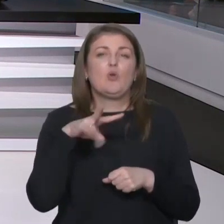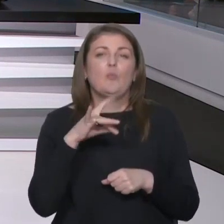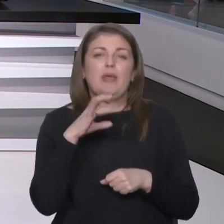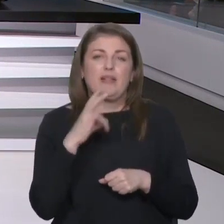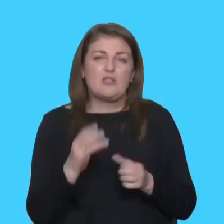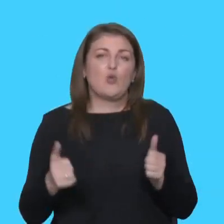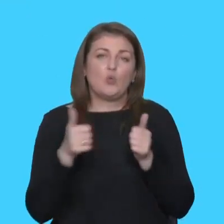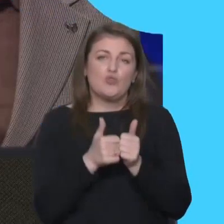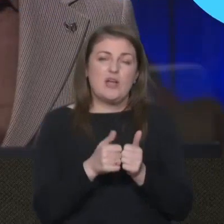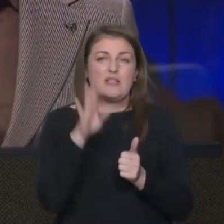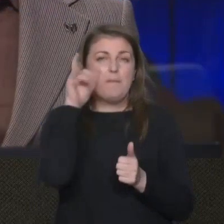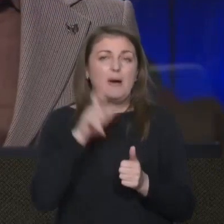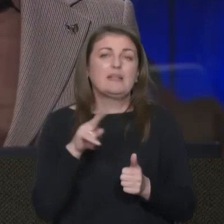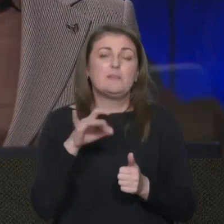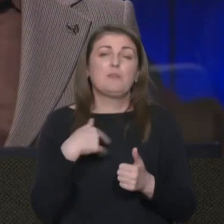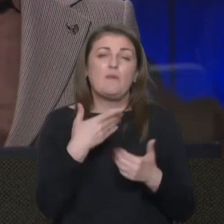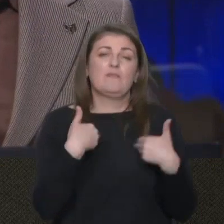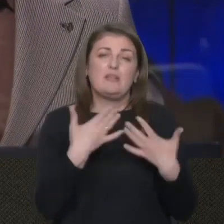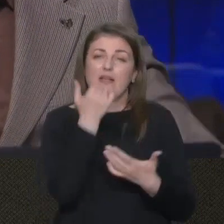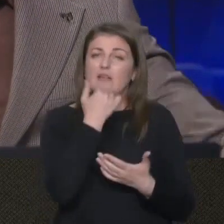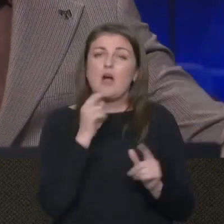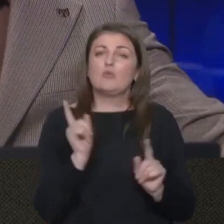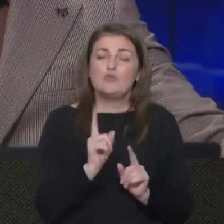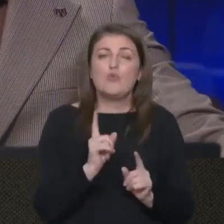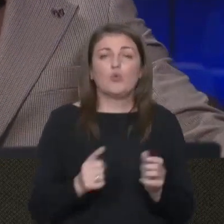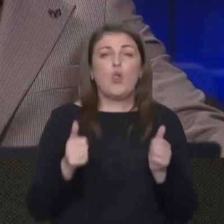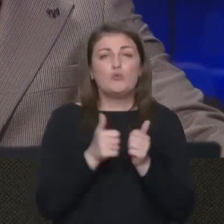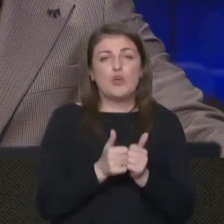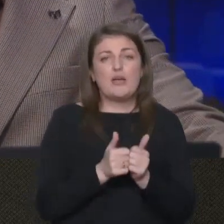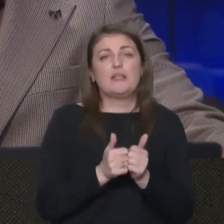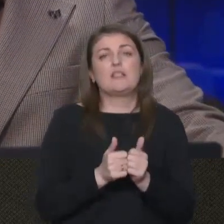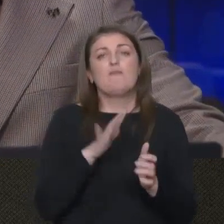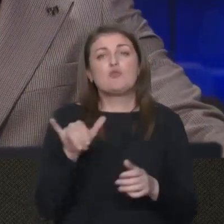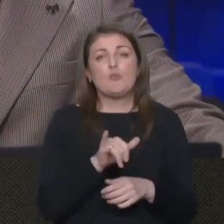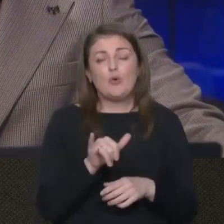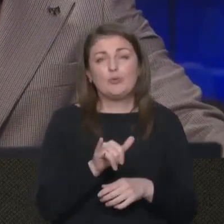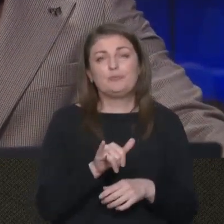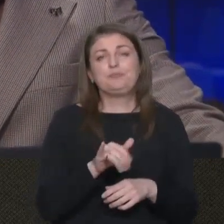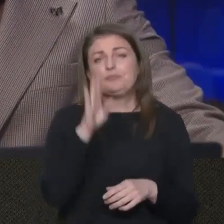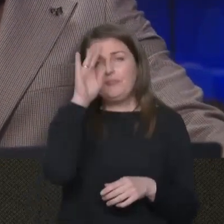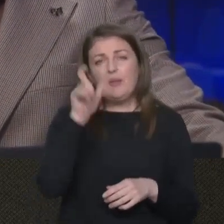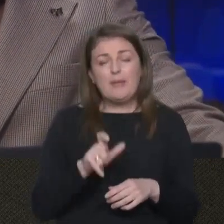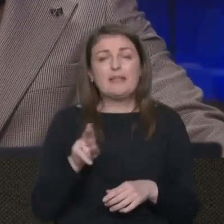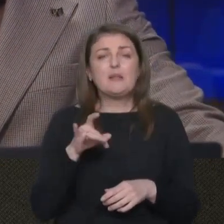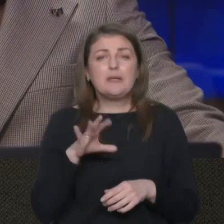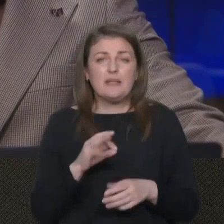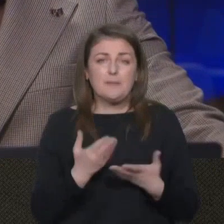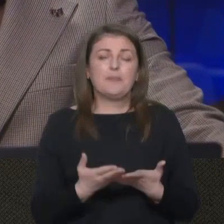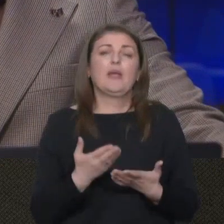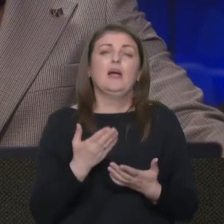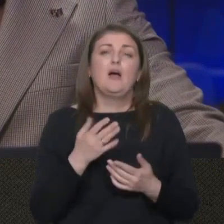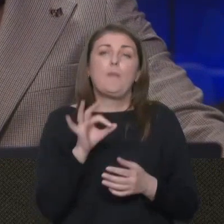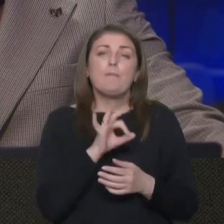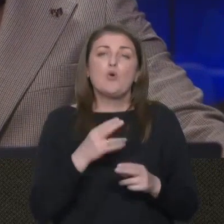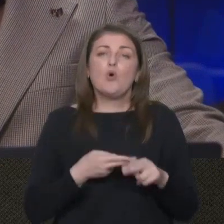долучається. Пане Дмитре, мої вам вітання, дякую, що долучаєтесь в суботу. Пане Дмитре, отже, про